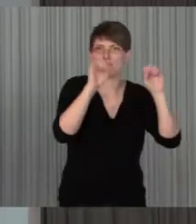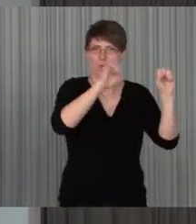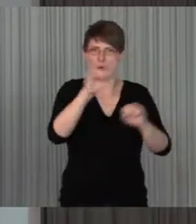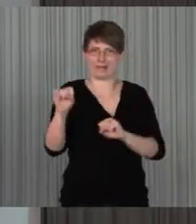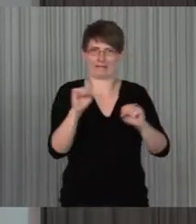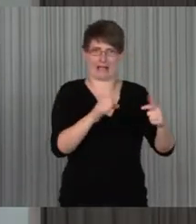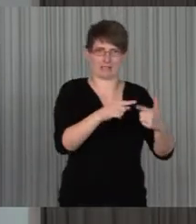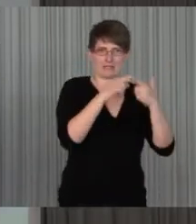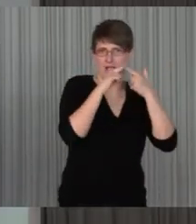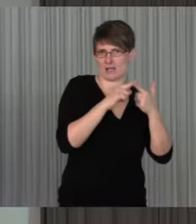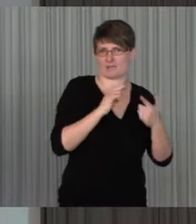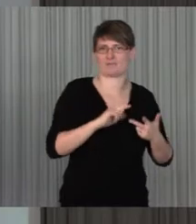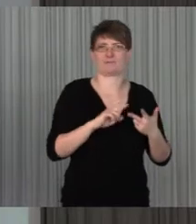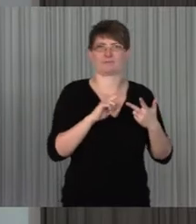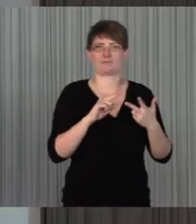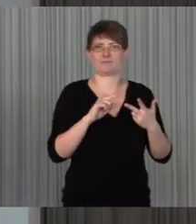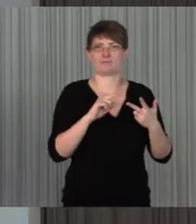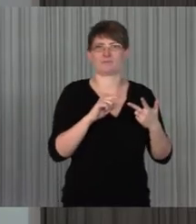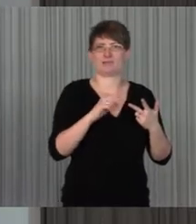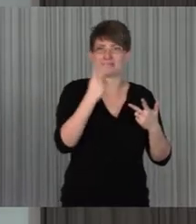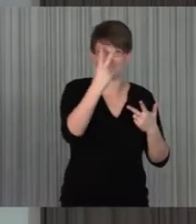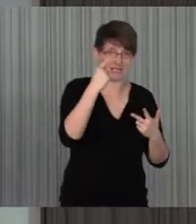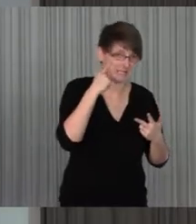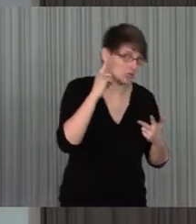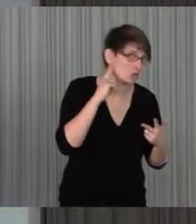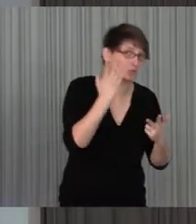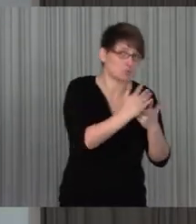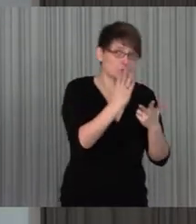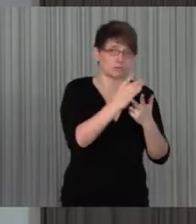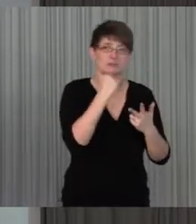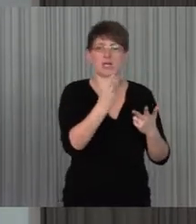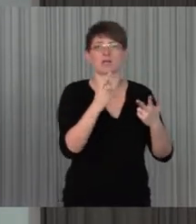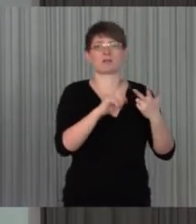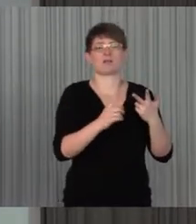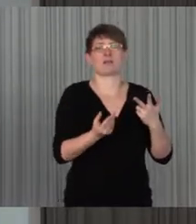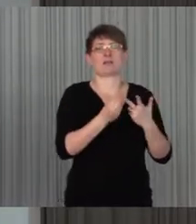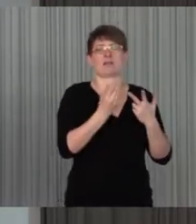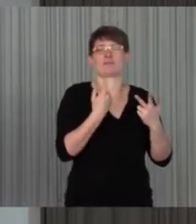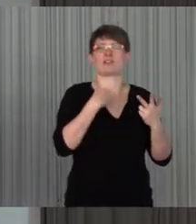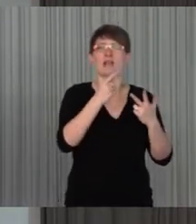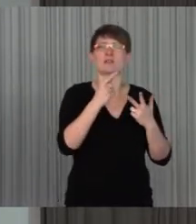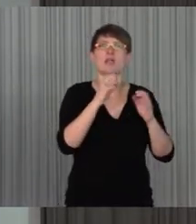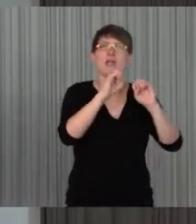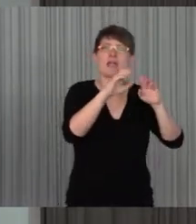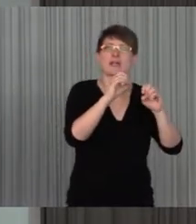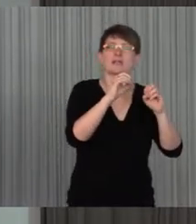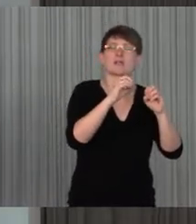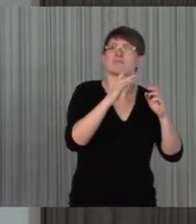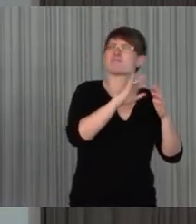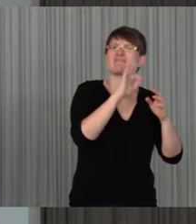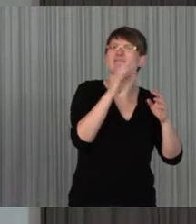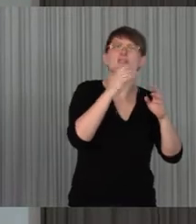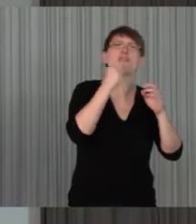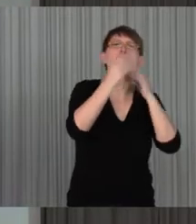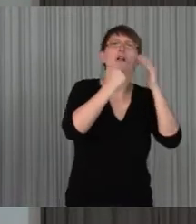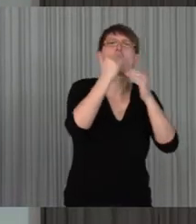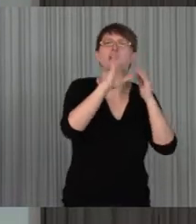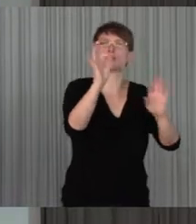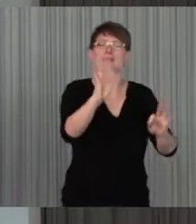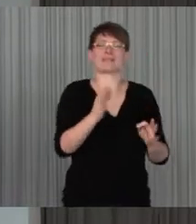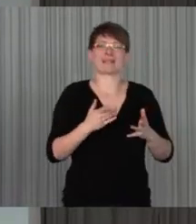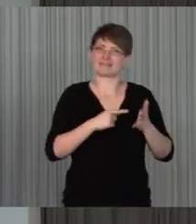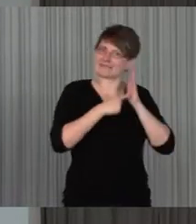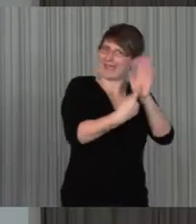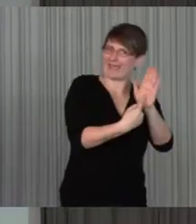Arten und Weisen angeben, zwei sind, haben Sie schon gesagt, erklären, vielleicht lieber vormachen als erklären, nicht zu kompliziert